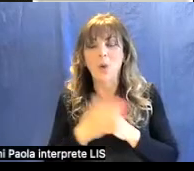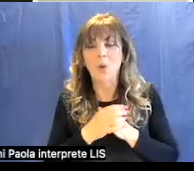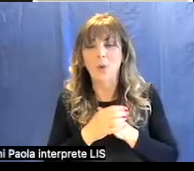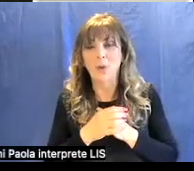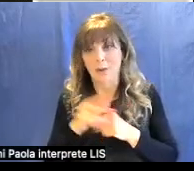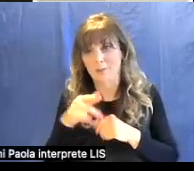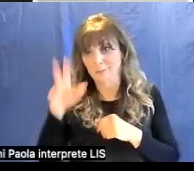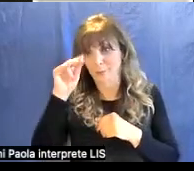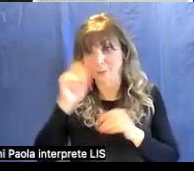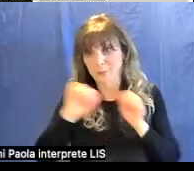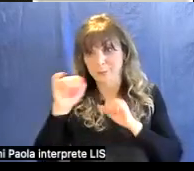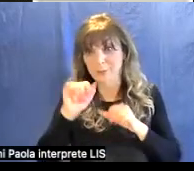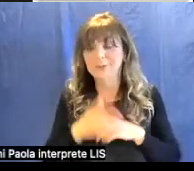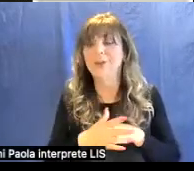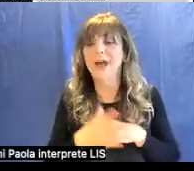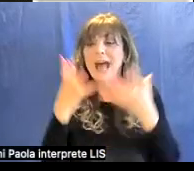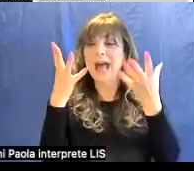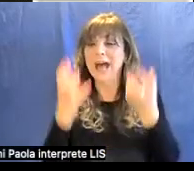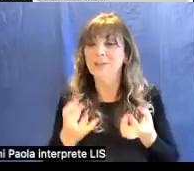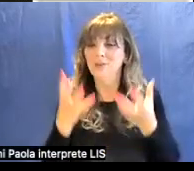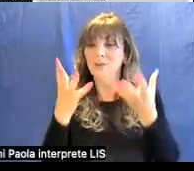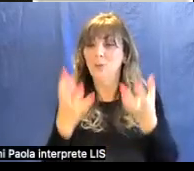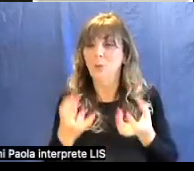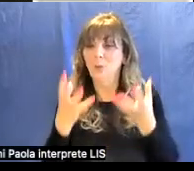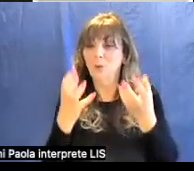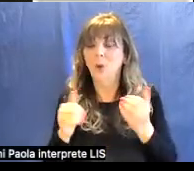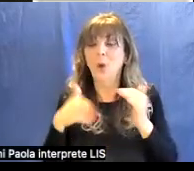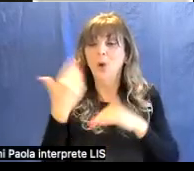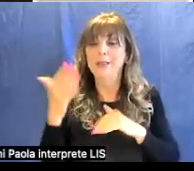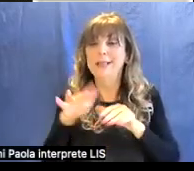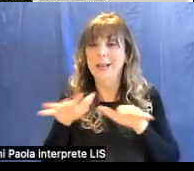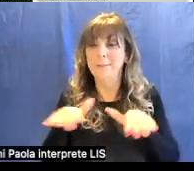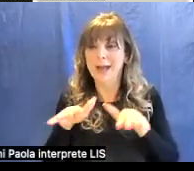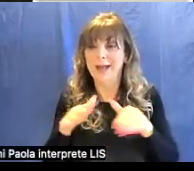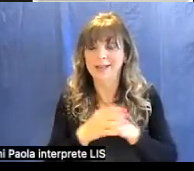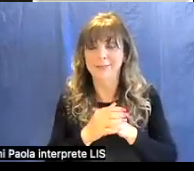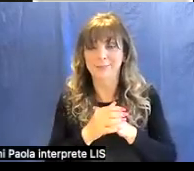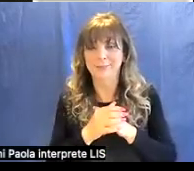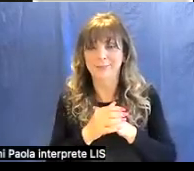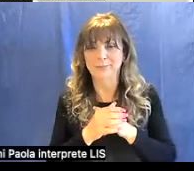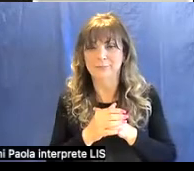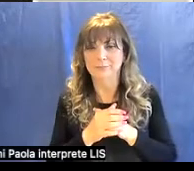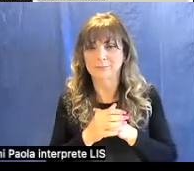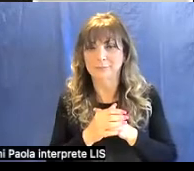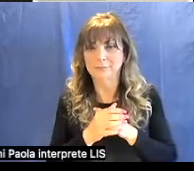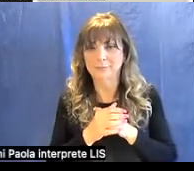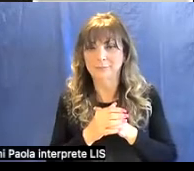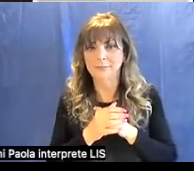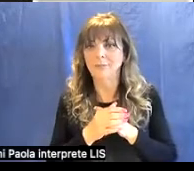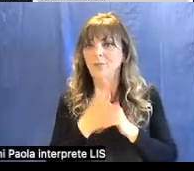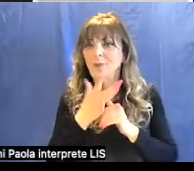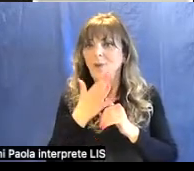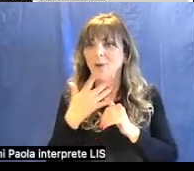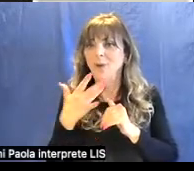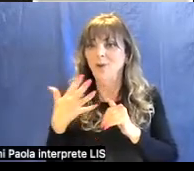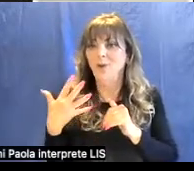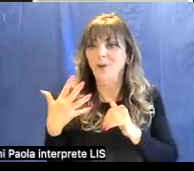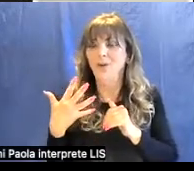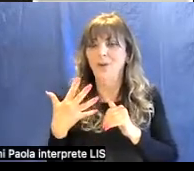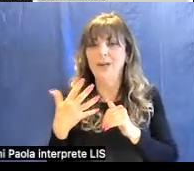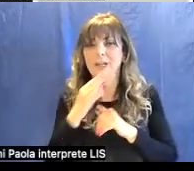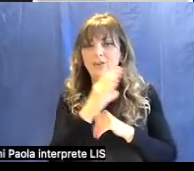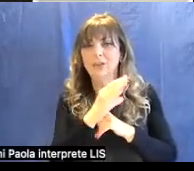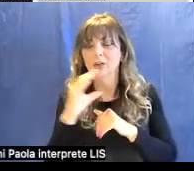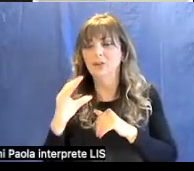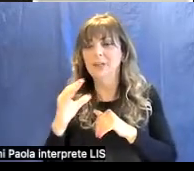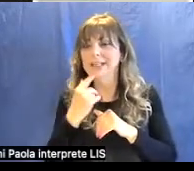conosciuti che è l'azzurro oltre mare che il colore che Cennino Cennini